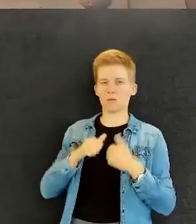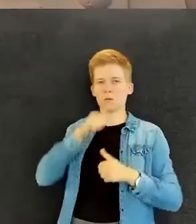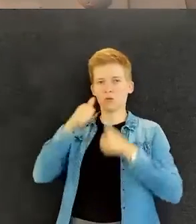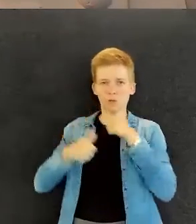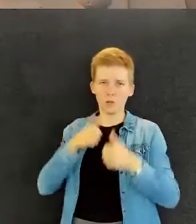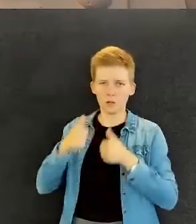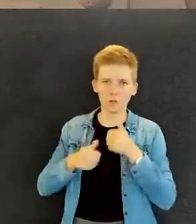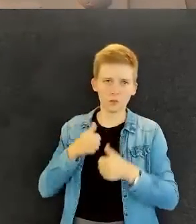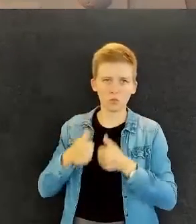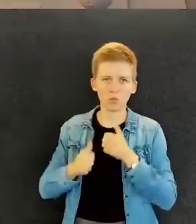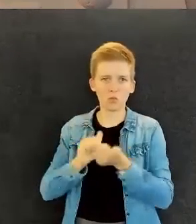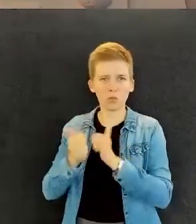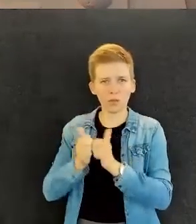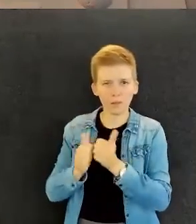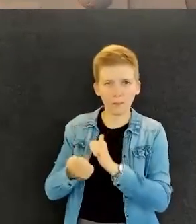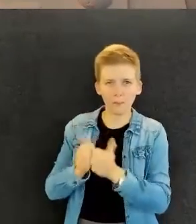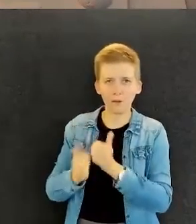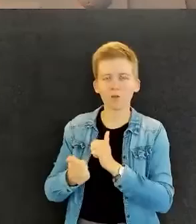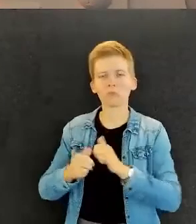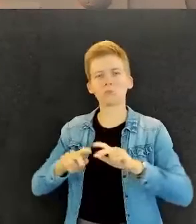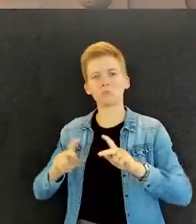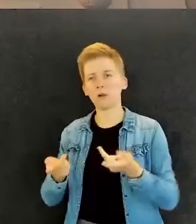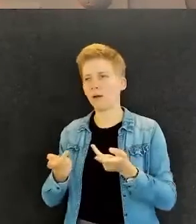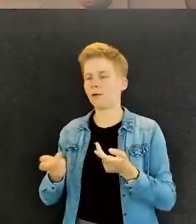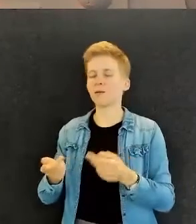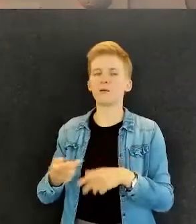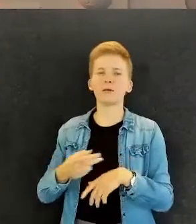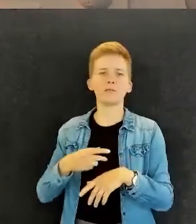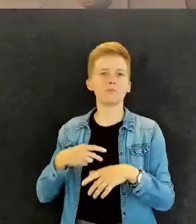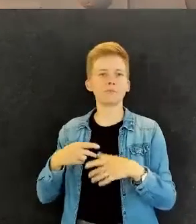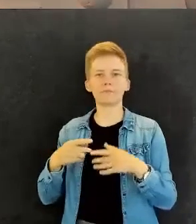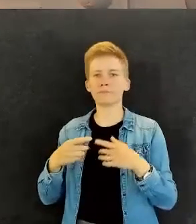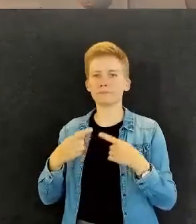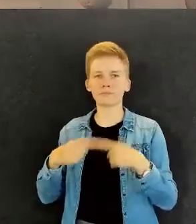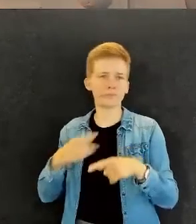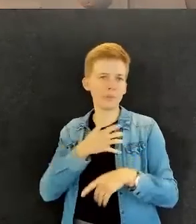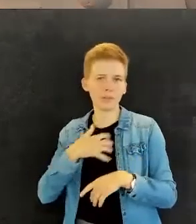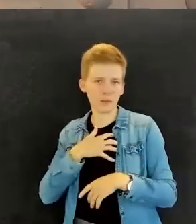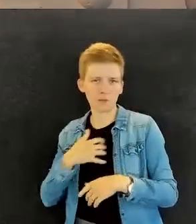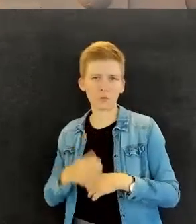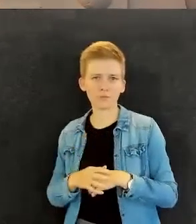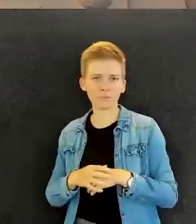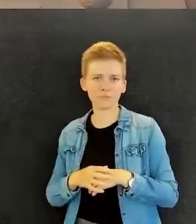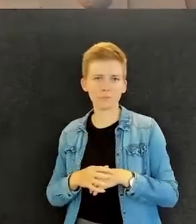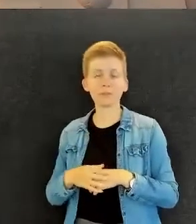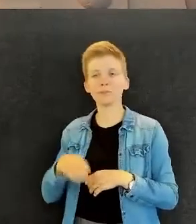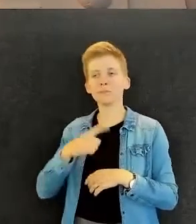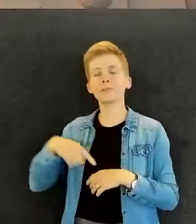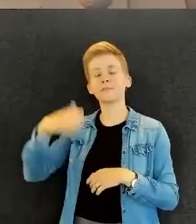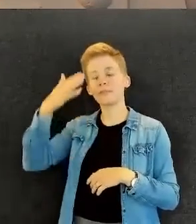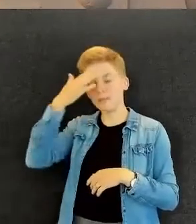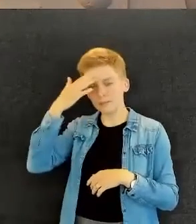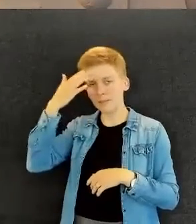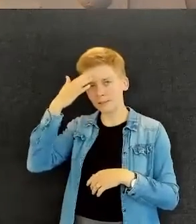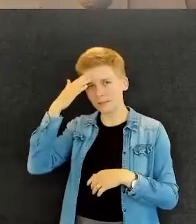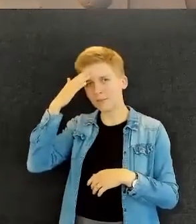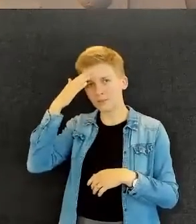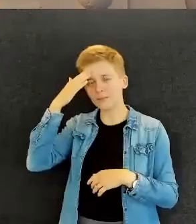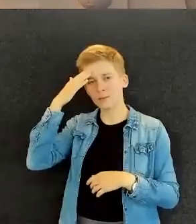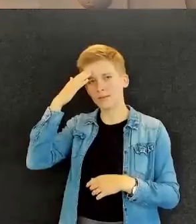kilpaurheiluun tai sitten edetään aivan huipulle asti. Kyllä se on asia, joka me ollaan tiedostettu ja se on ollut